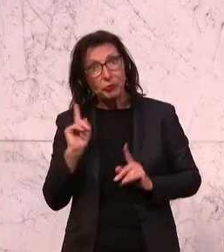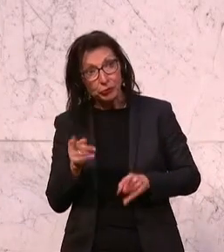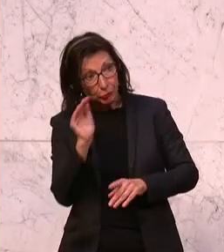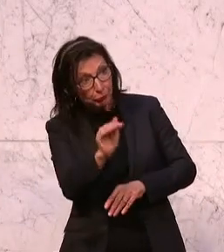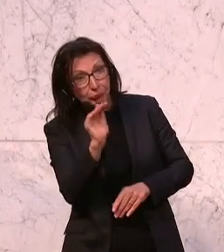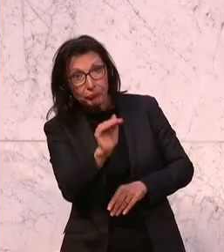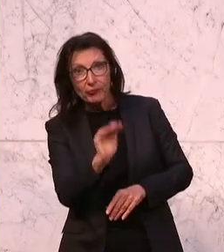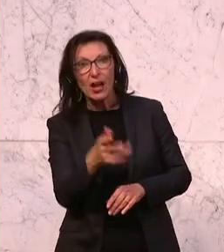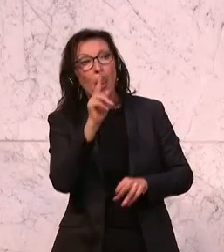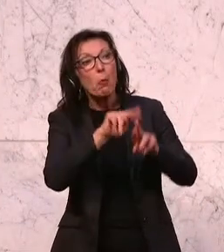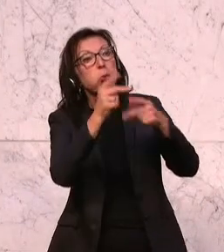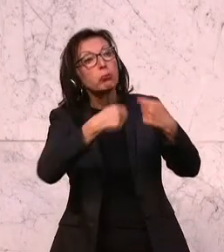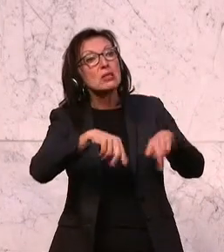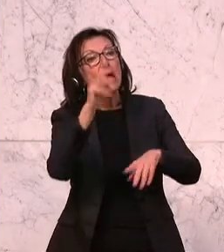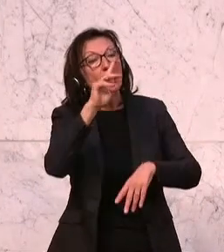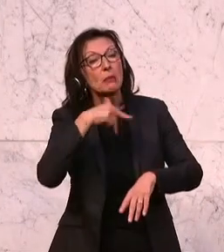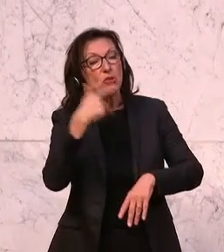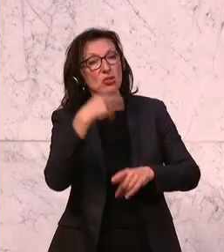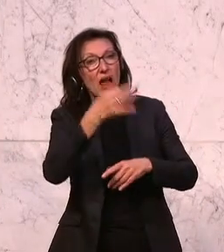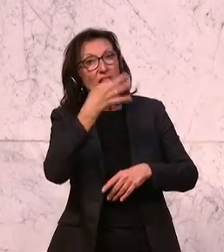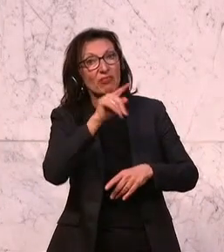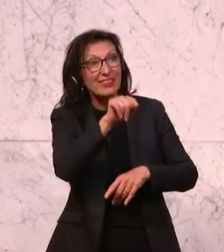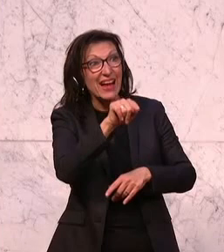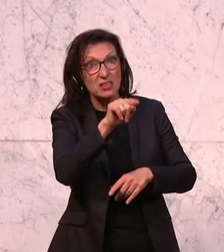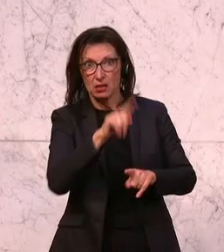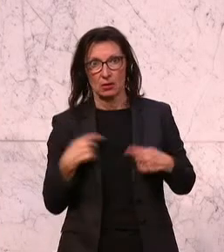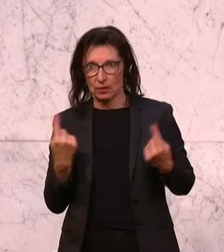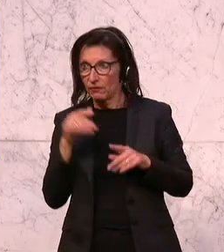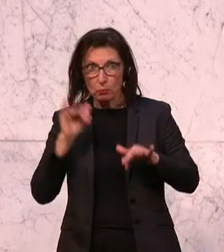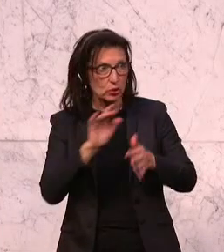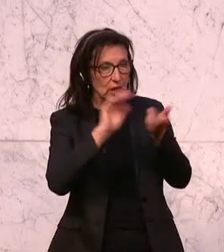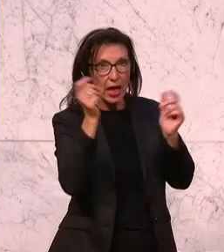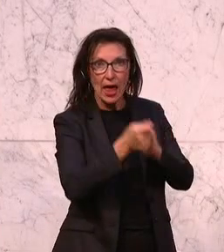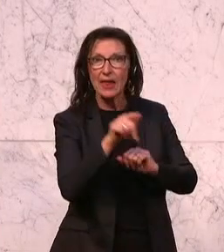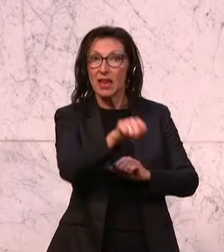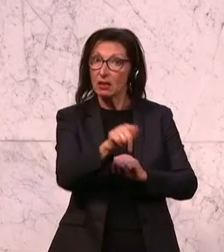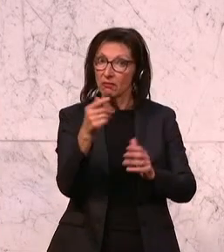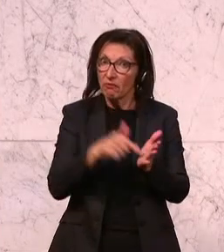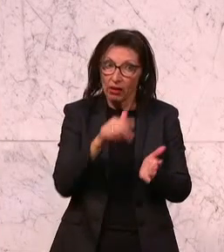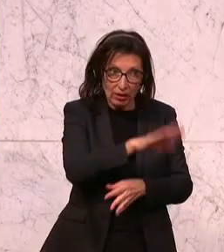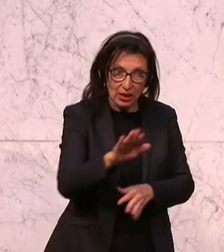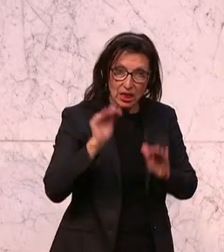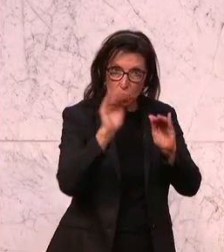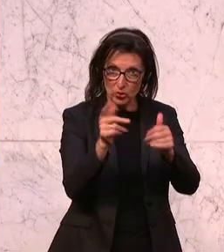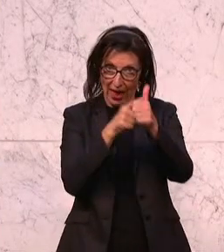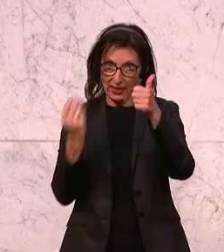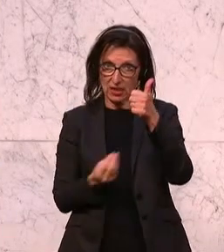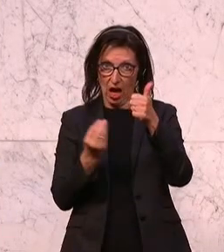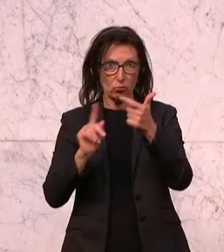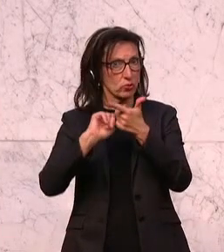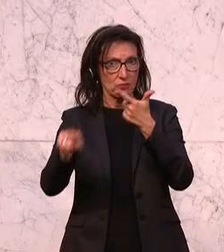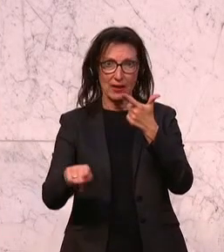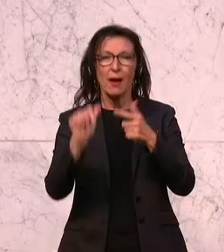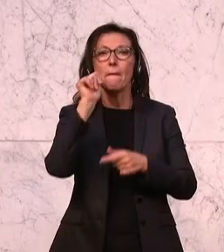Länder, gehen wir das gemeinsam an, weil das ist der höchste Schutz unserer Kinder. Das ist der eine Punkt. Und der zweite Punkt ist, ich würde